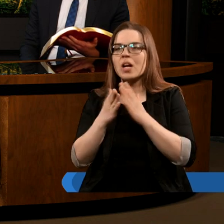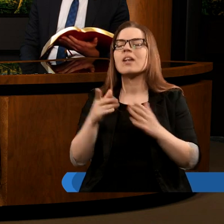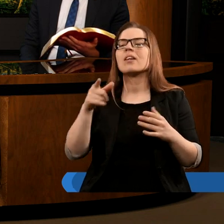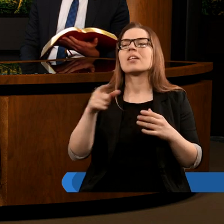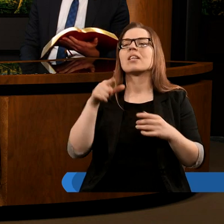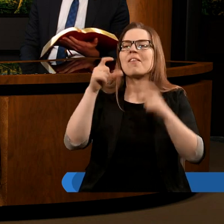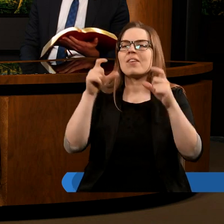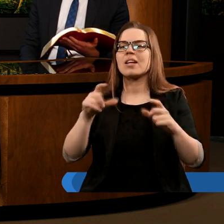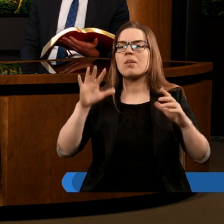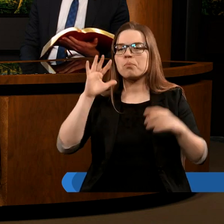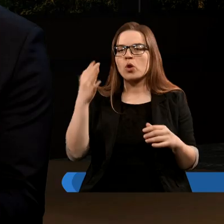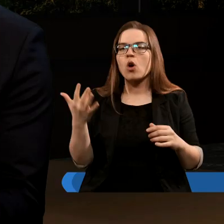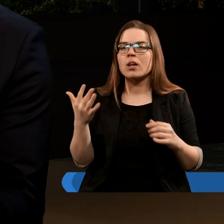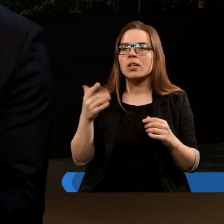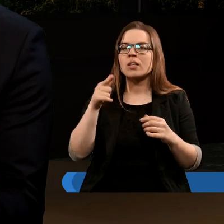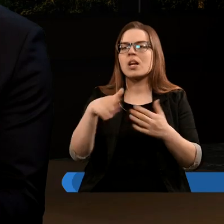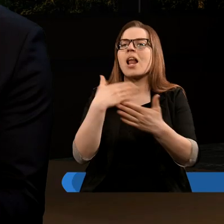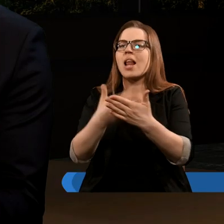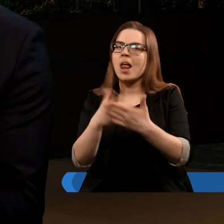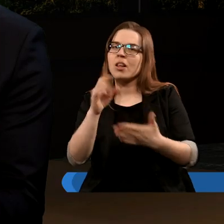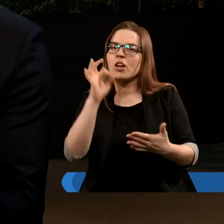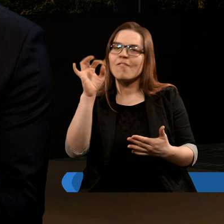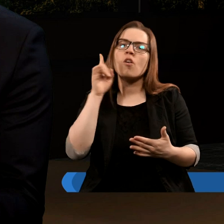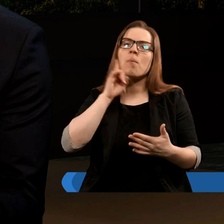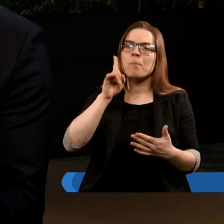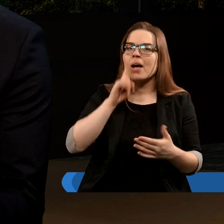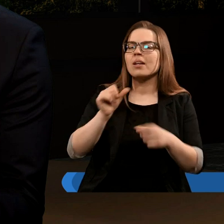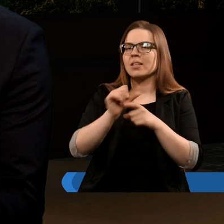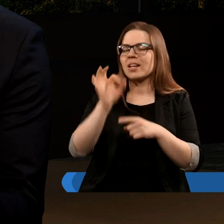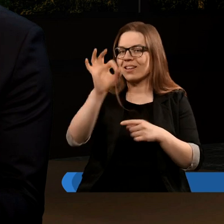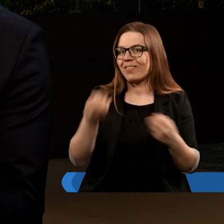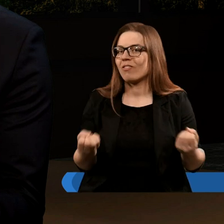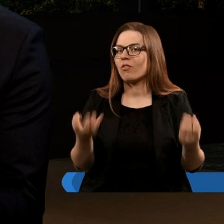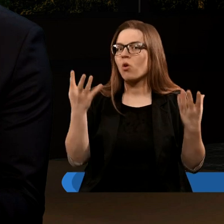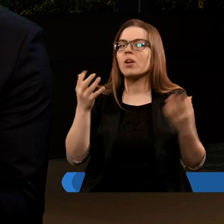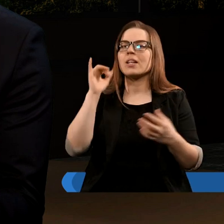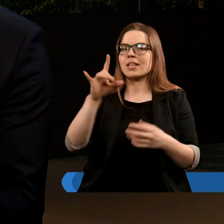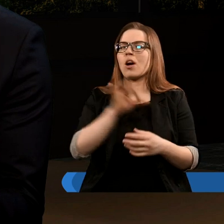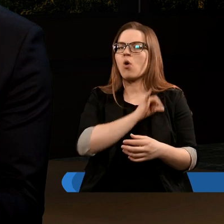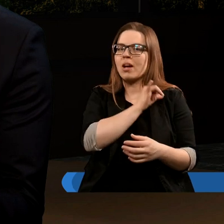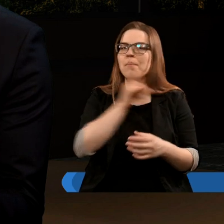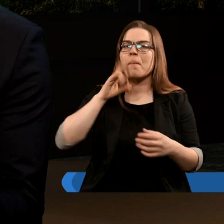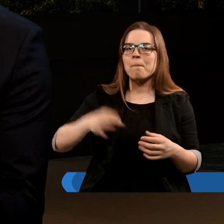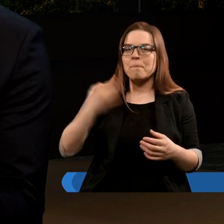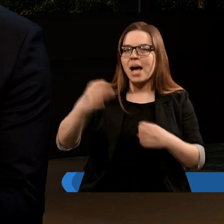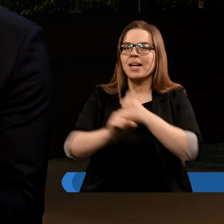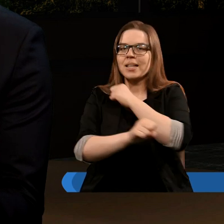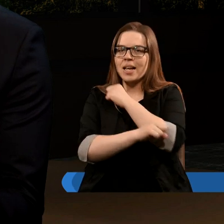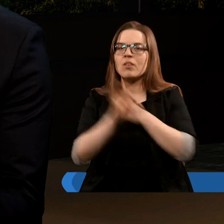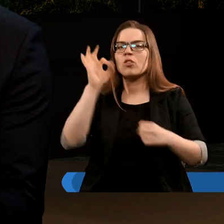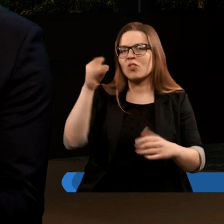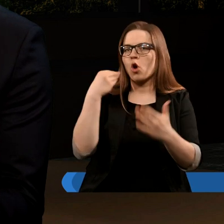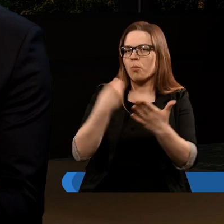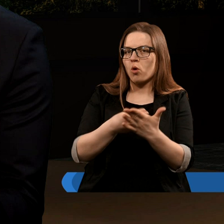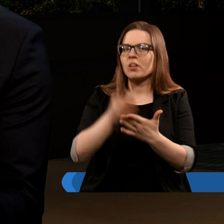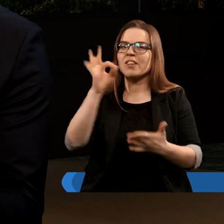54, tam werset 5. To dlatego, że Twoim mężem jest Twój Stwórca, Jego imię Pan Zastępów, Twoim